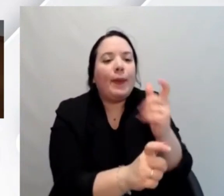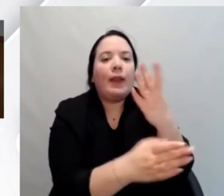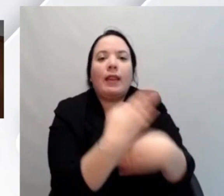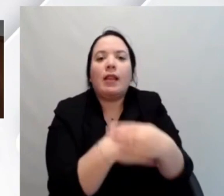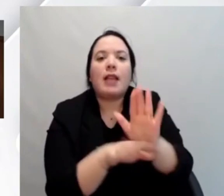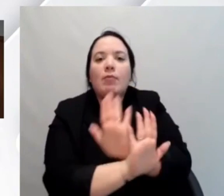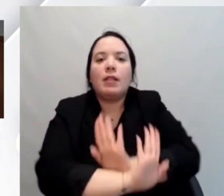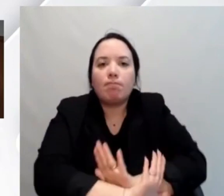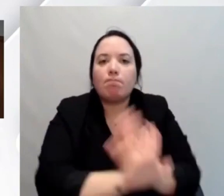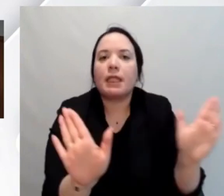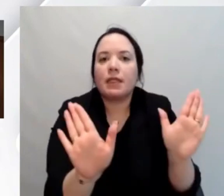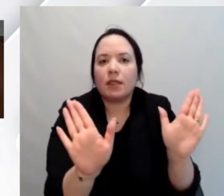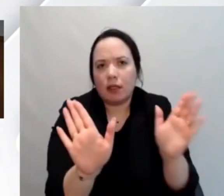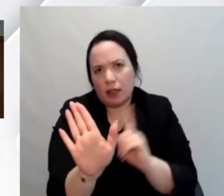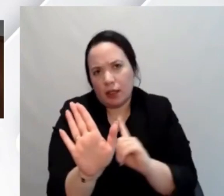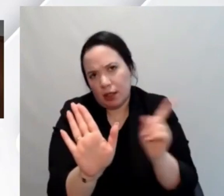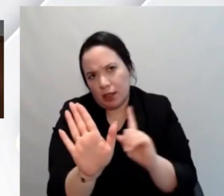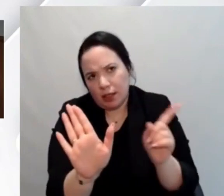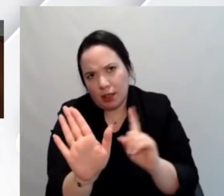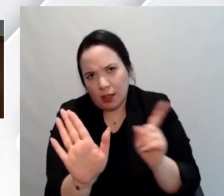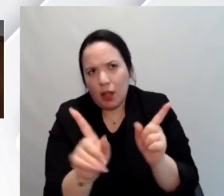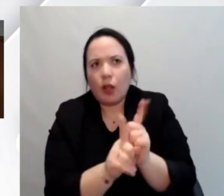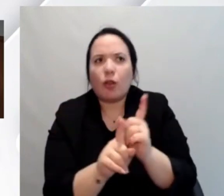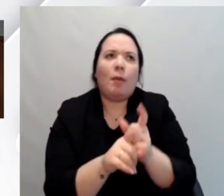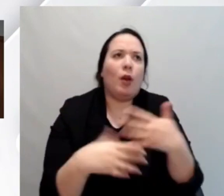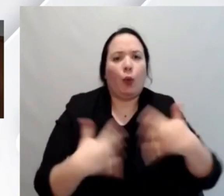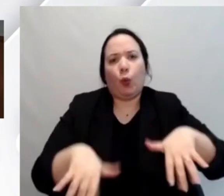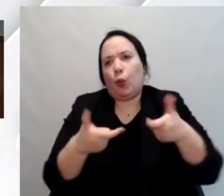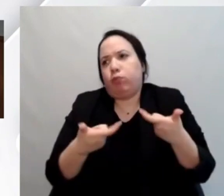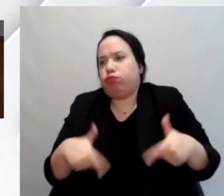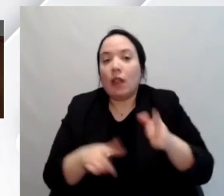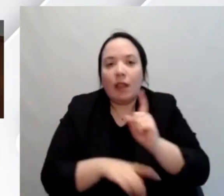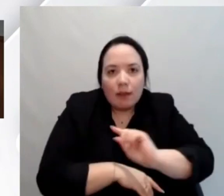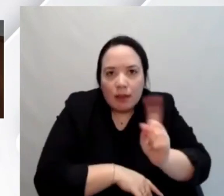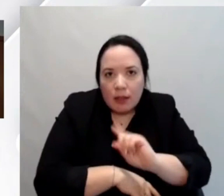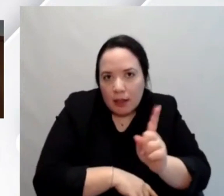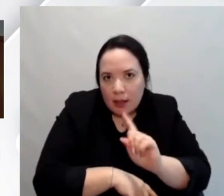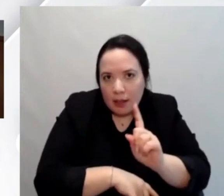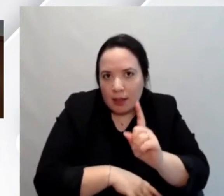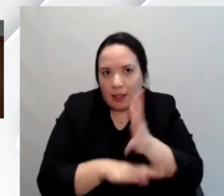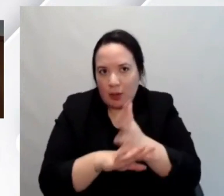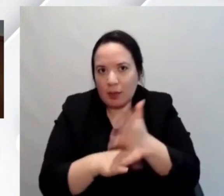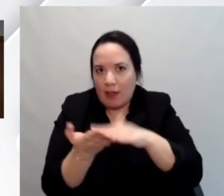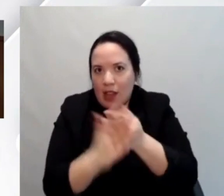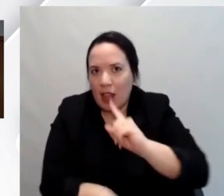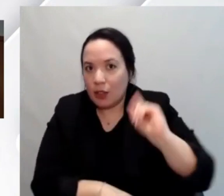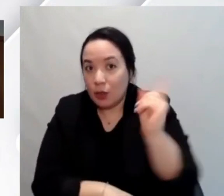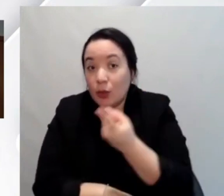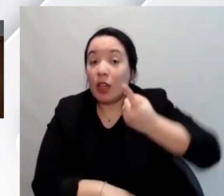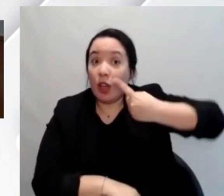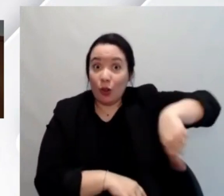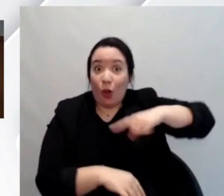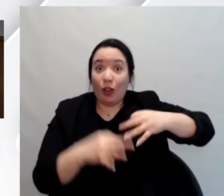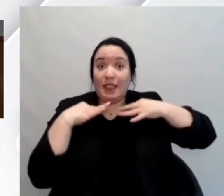accessibili alla fine diventa una rottura di scatole e noi come Istituto Nazionale Valutazione